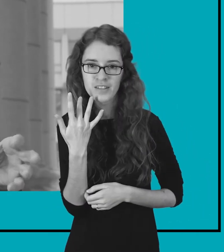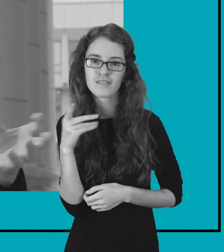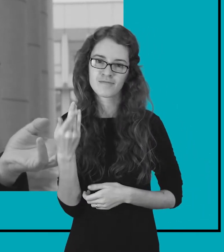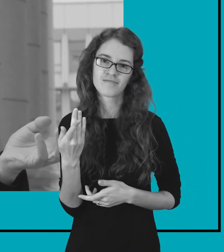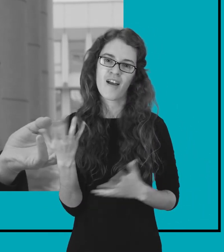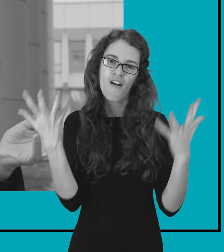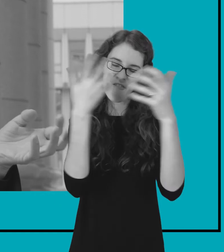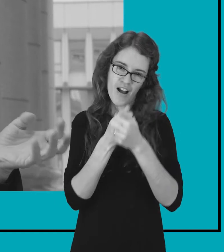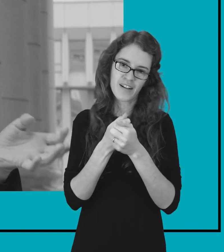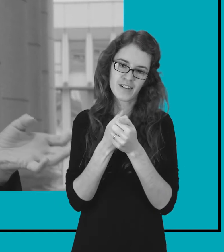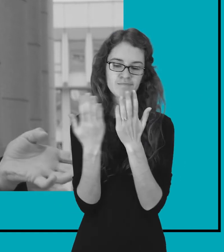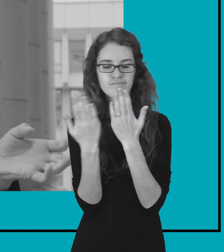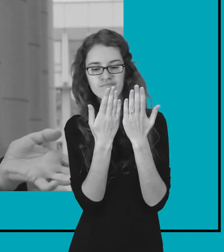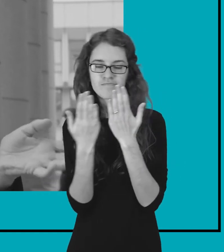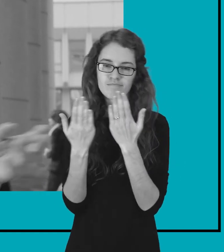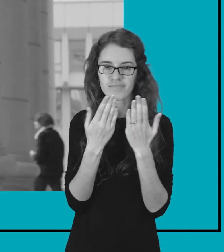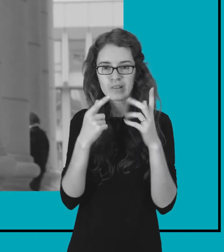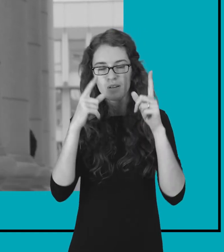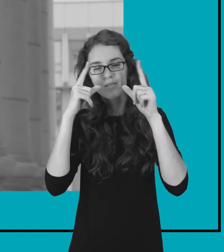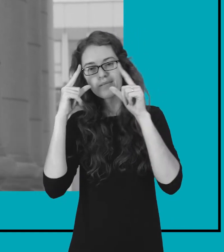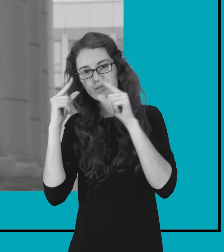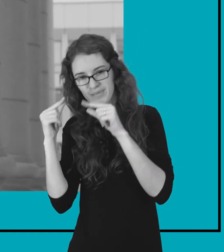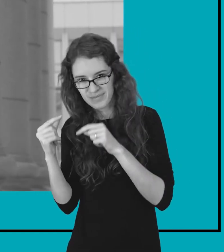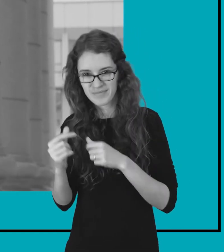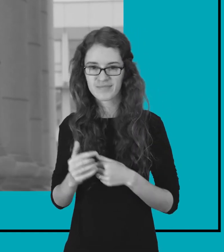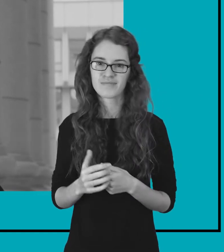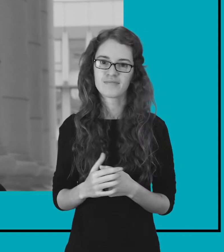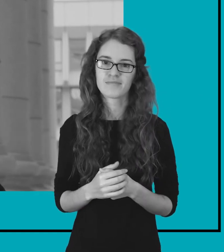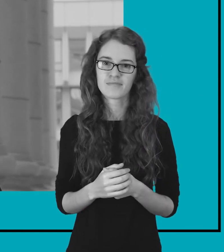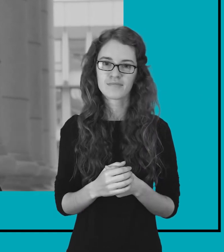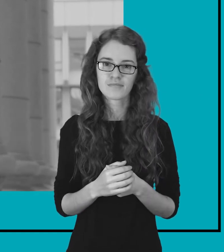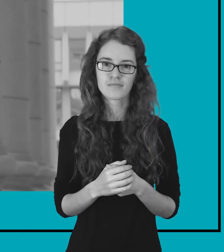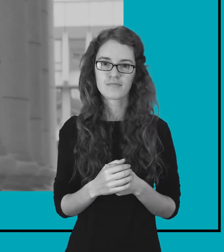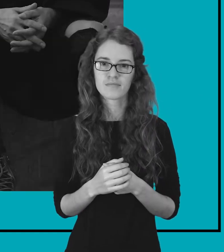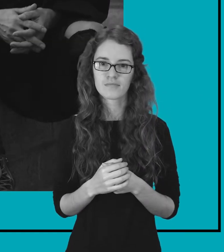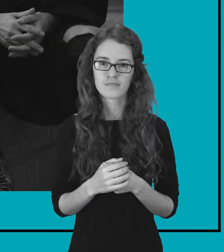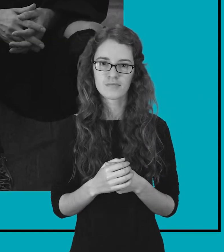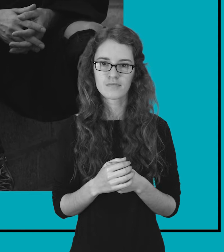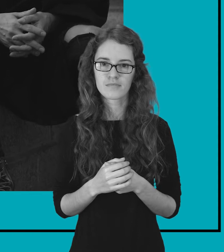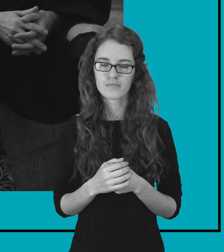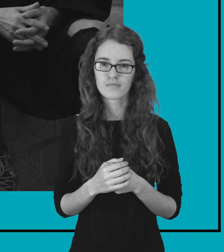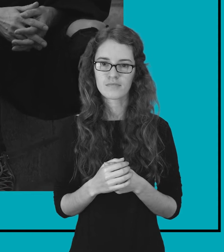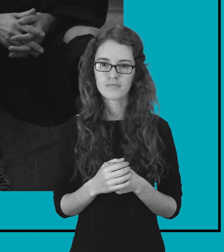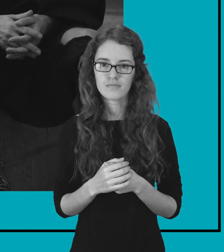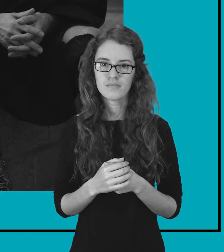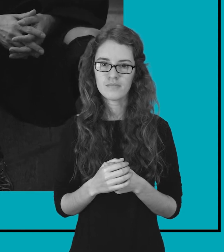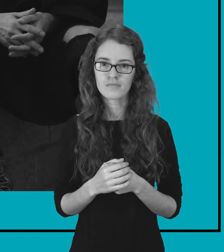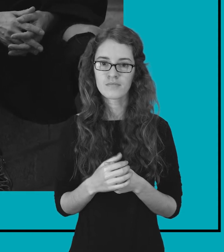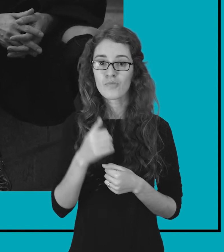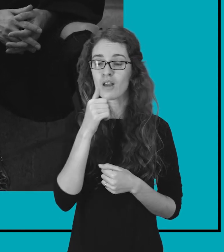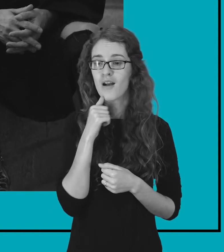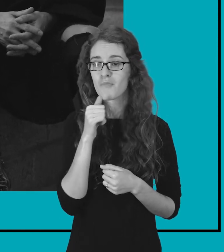ir tada kažkurioj tai daly nuluštų. Tai labai įdomu